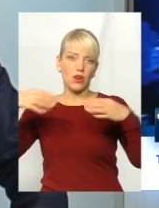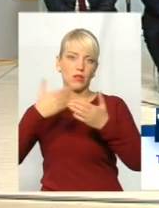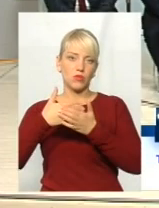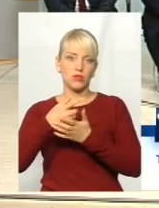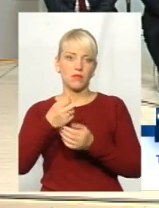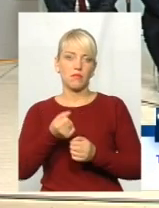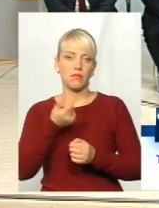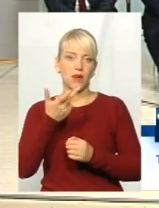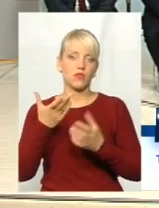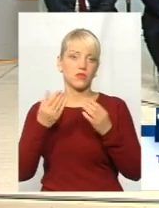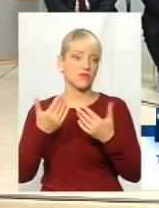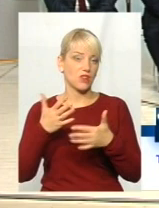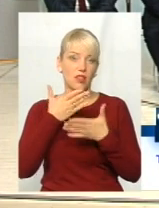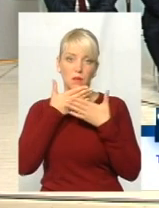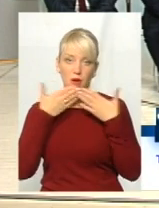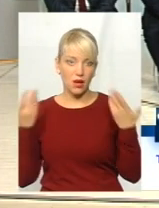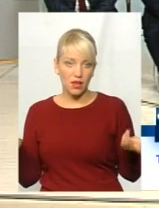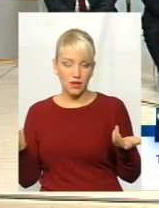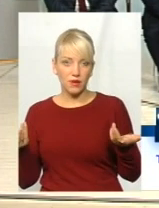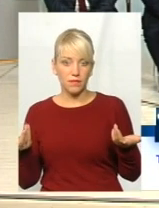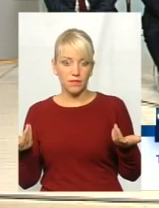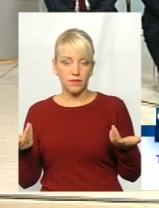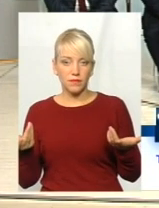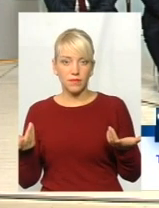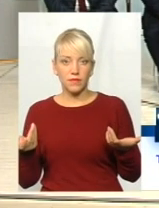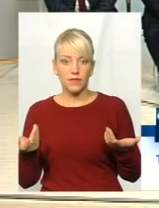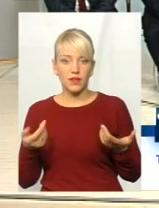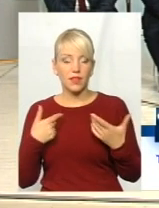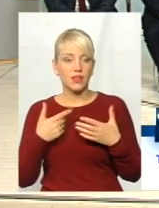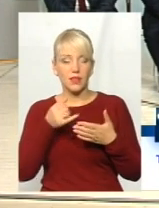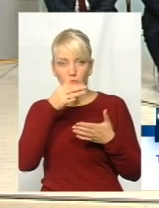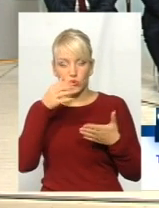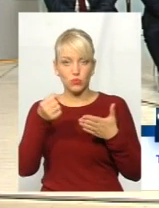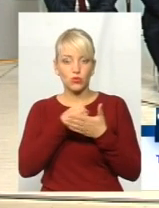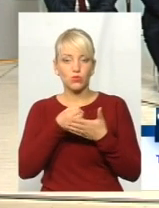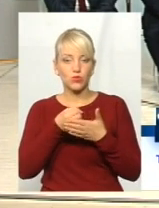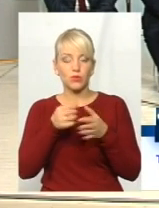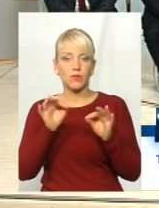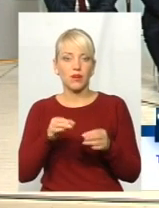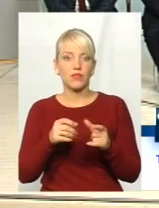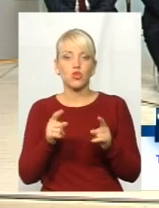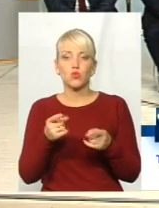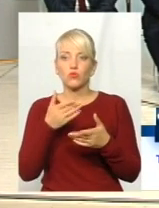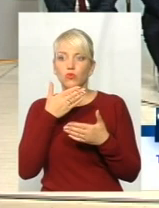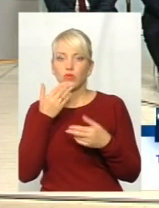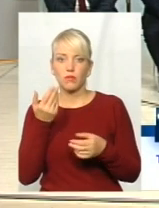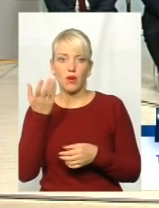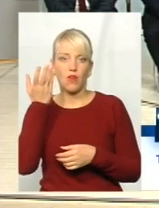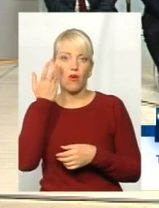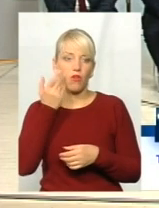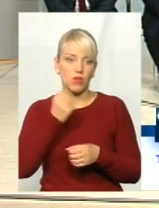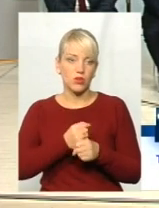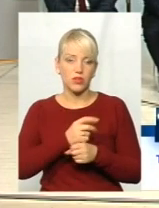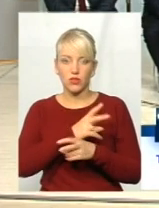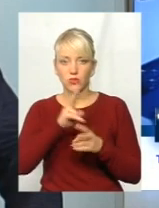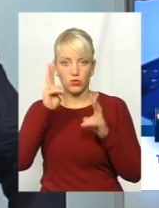днів і вже немає. І нигде знайдеш твої правди. Чому його немає. І коли його зробить, ніхто не